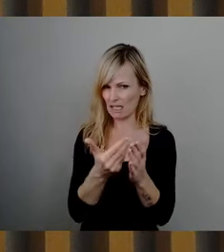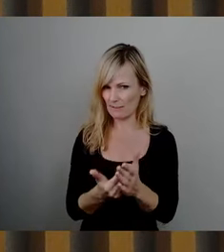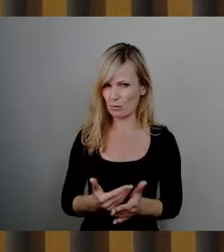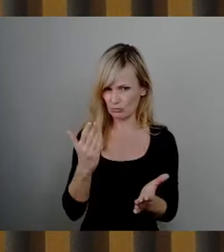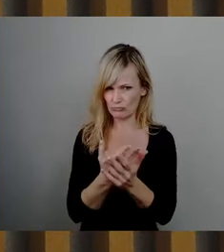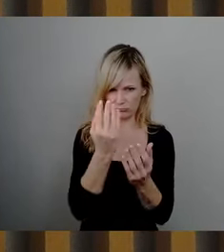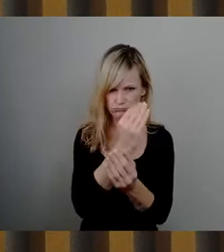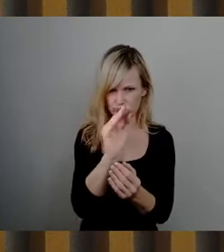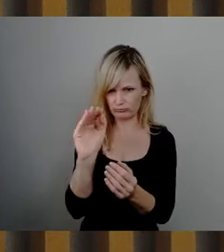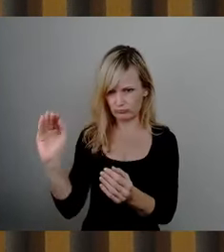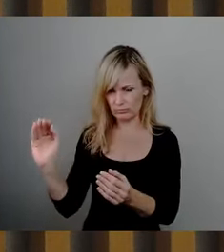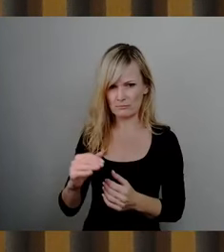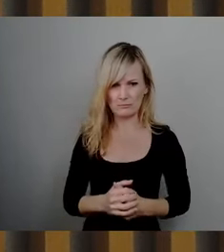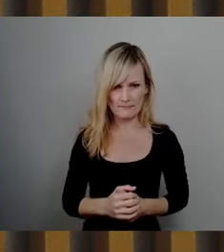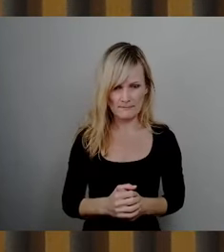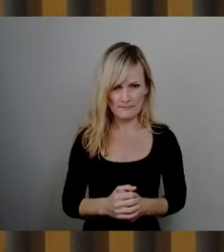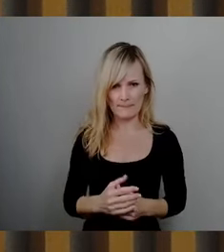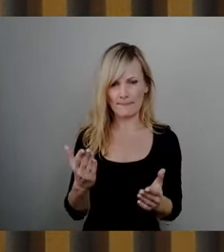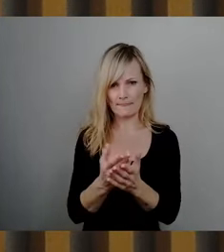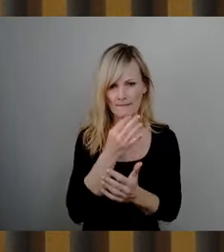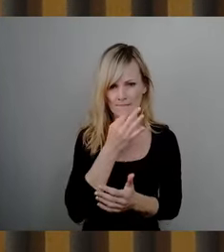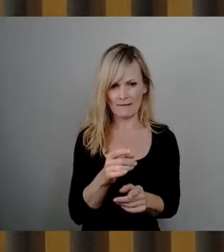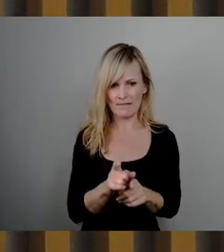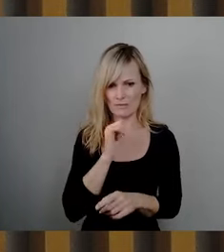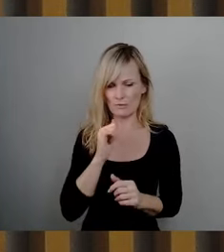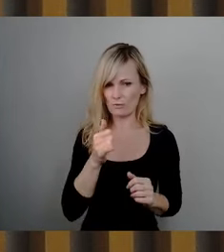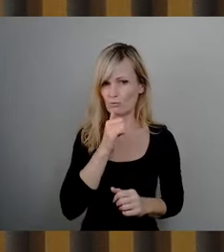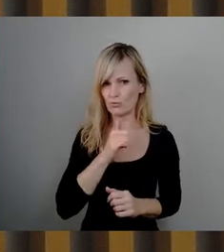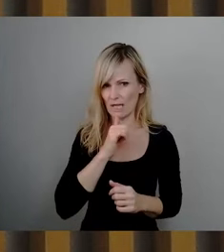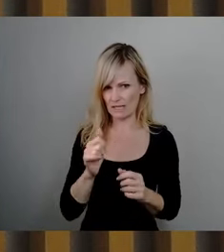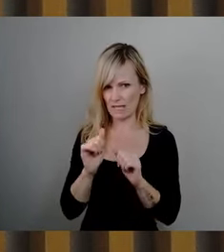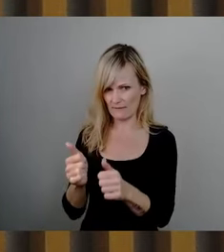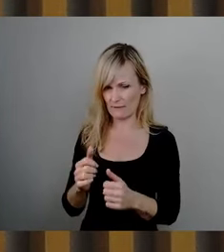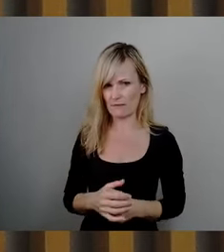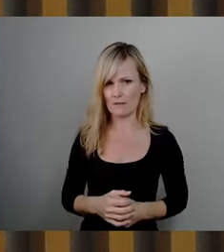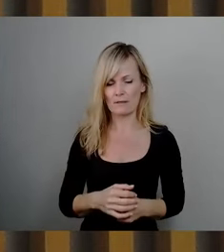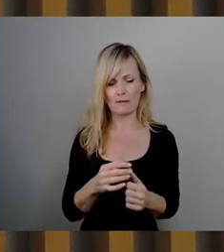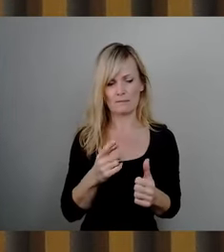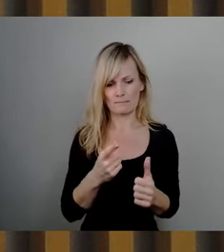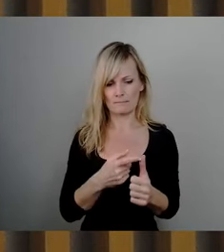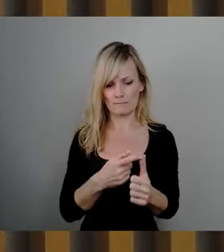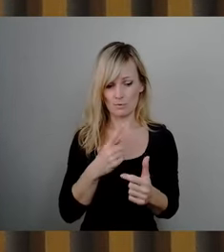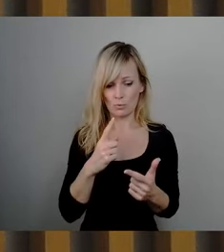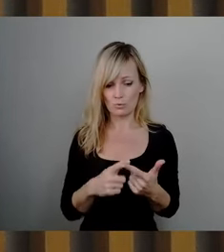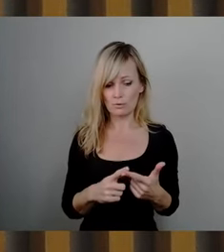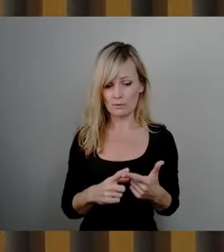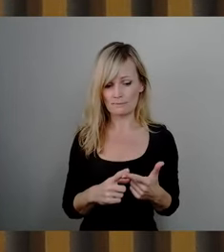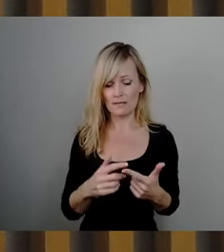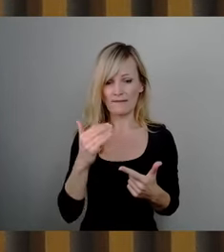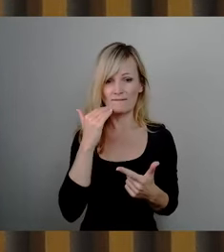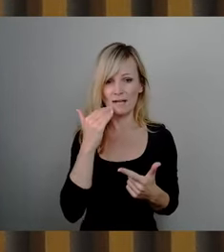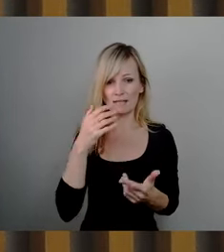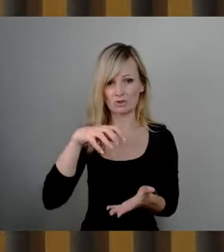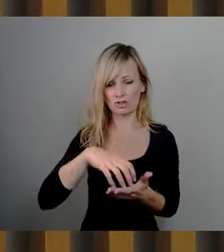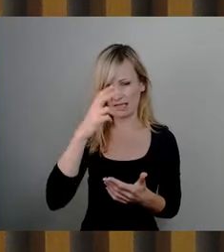Das wäre ja so ähnlich wie die Frage in der Jugendhilfe. Das ist das eine. das andere, wann wird der Stadtrat